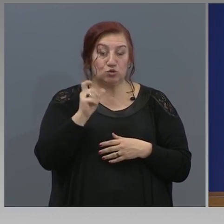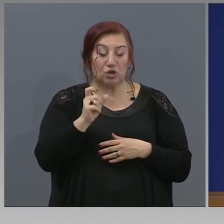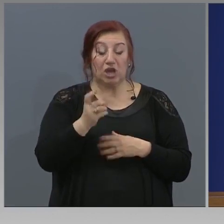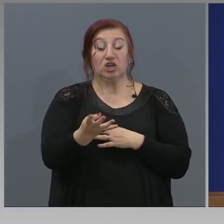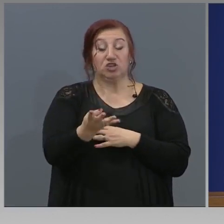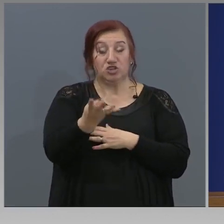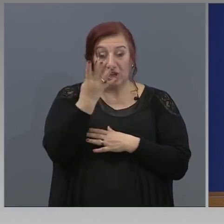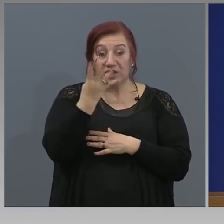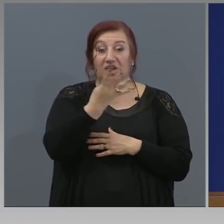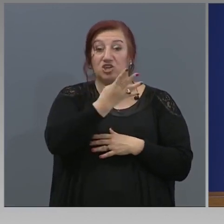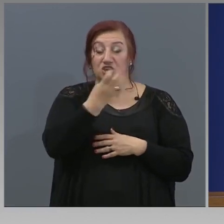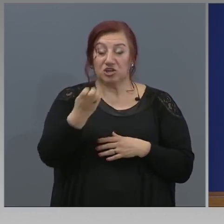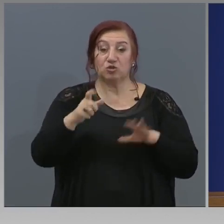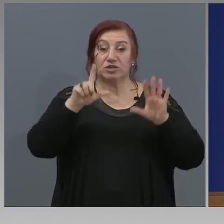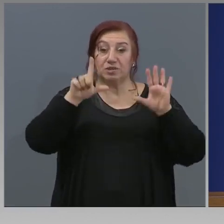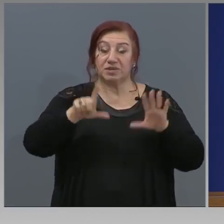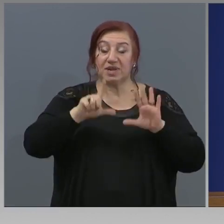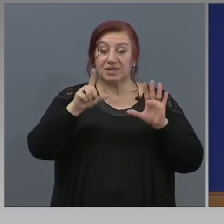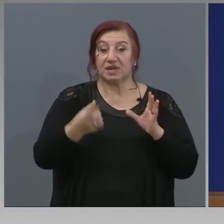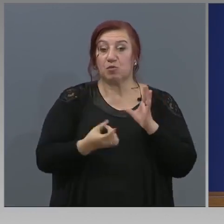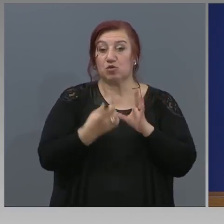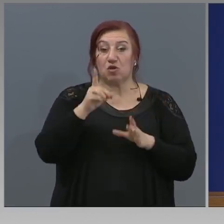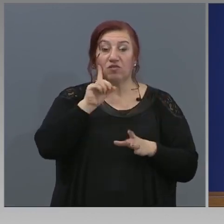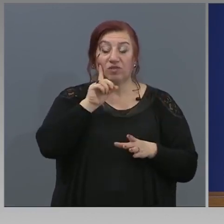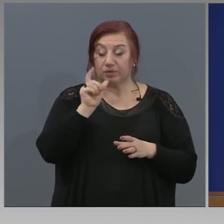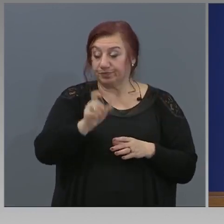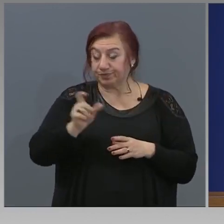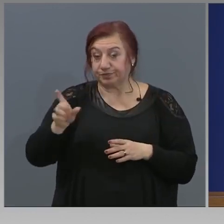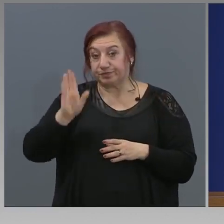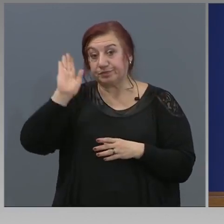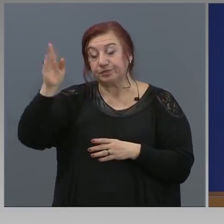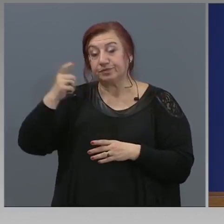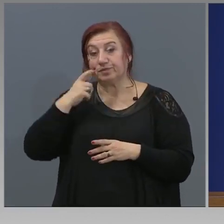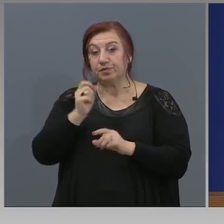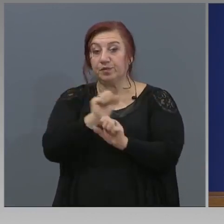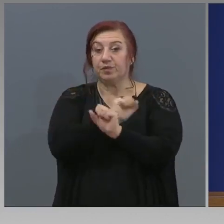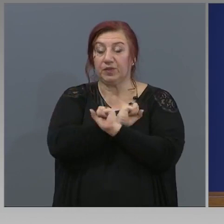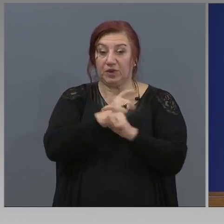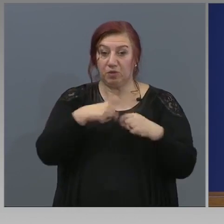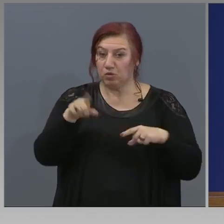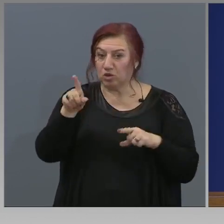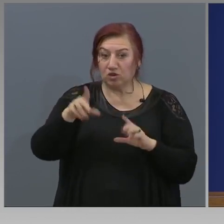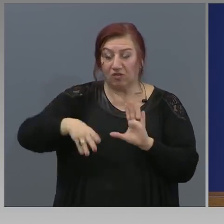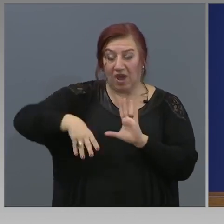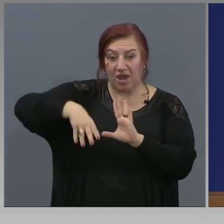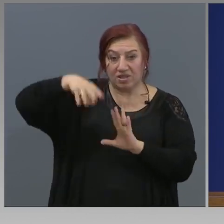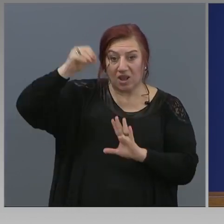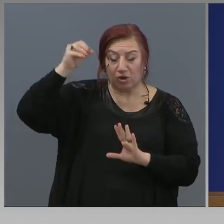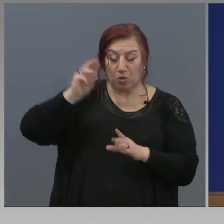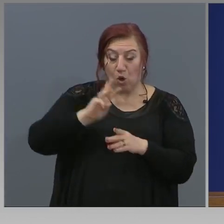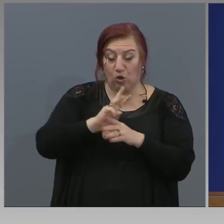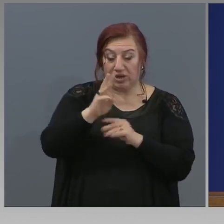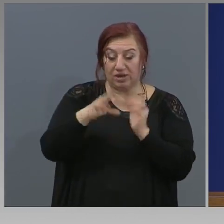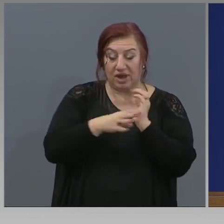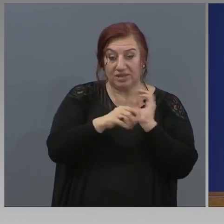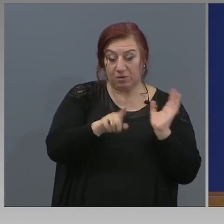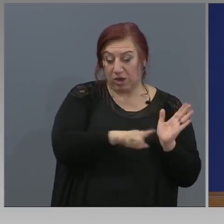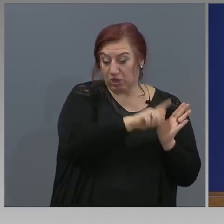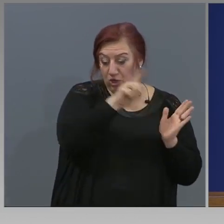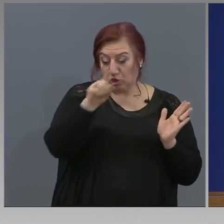4477 нови лица на борсата. Това ли е най-големият пик от 13 марта до сега, на ден?